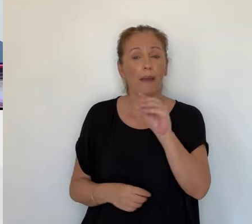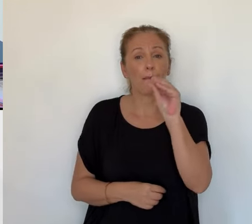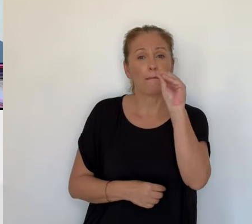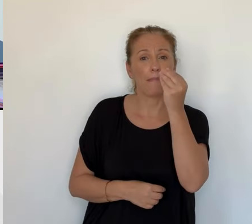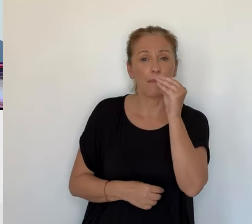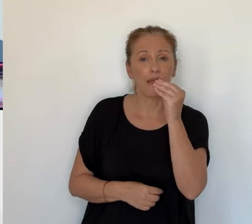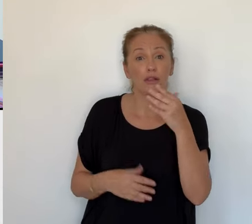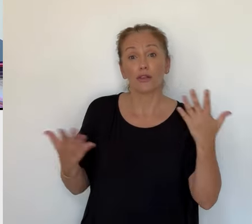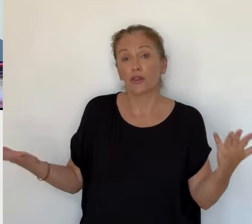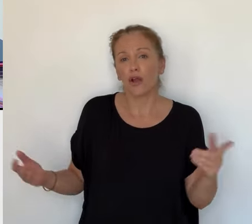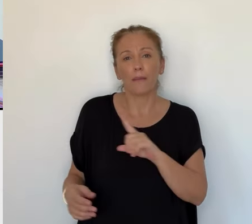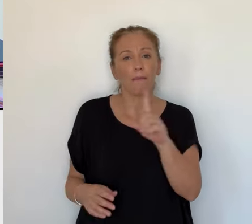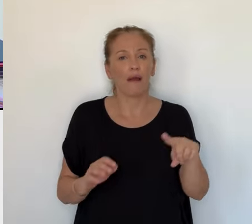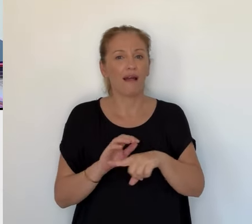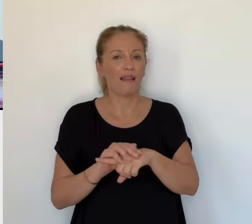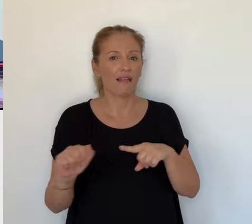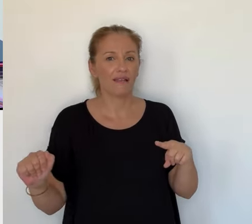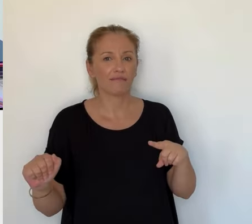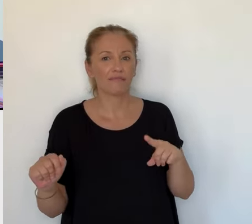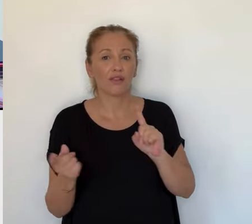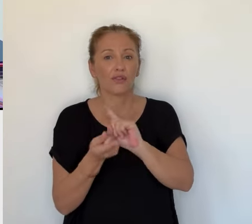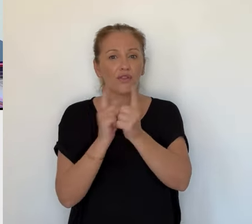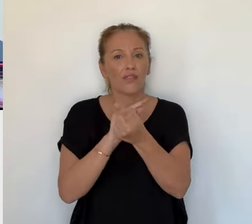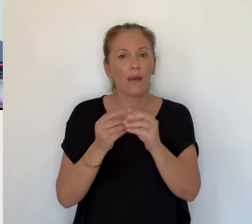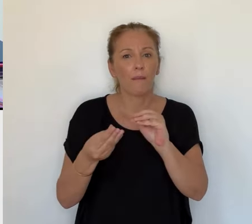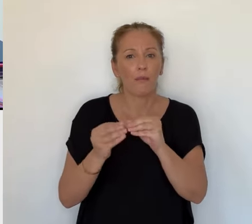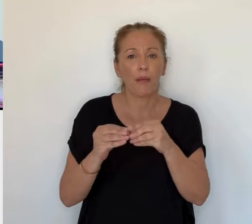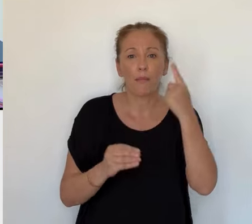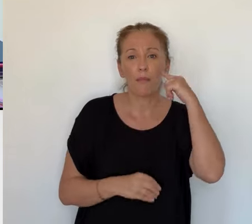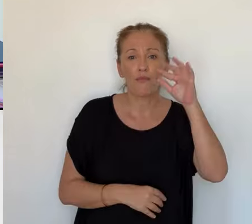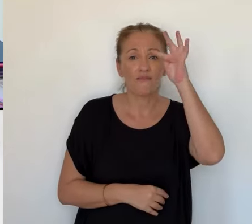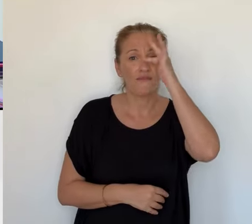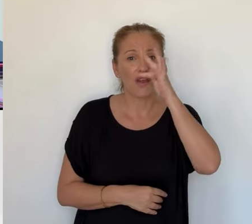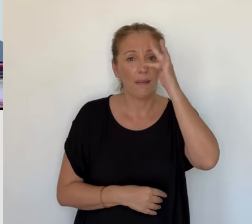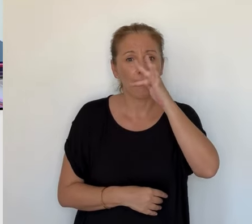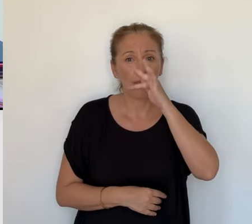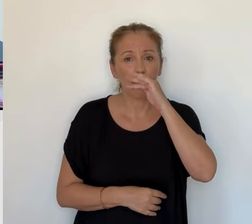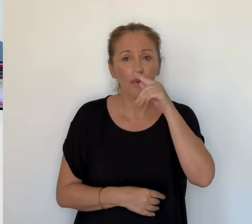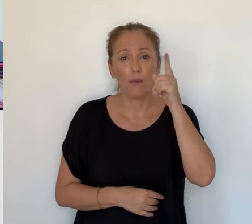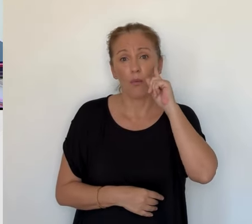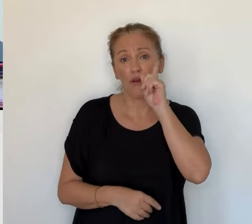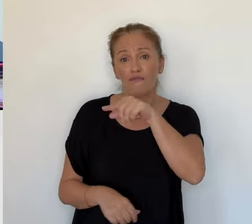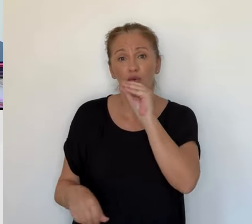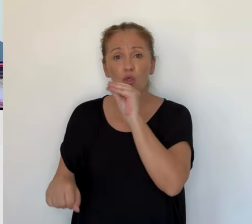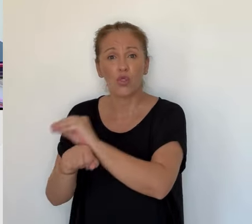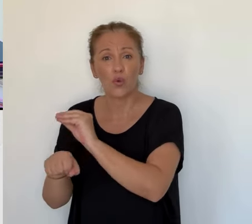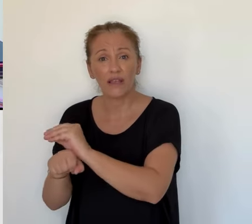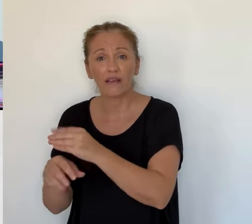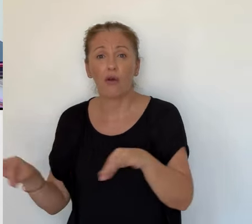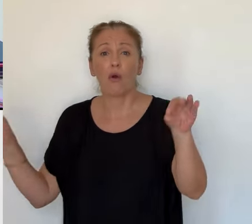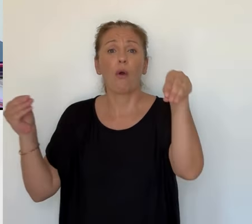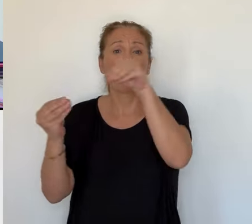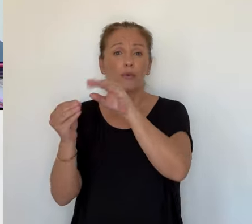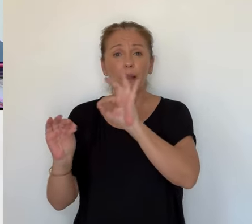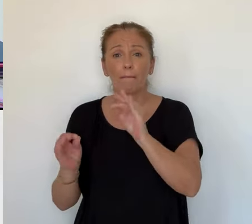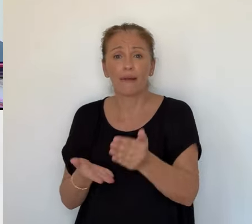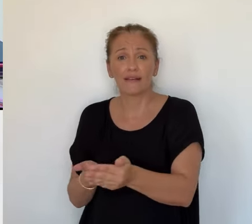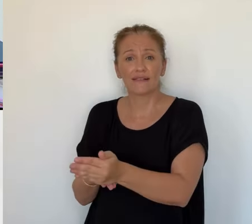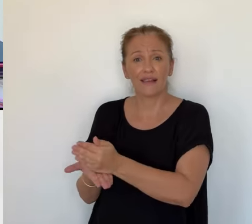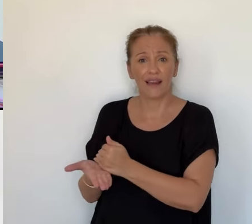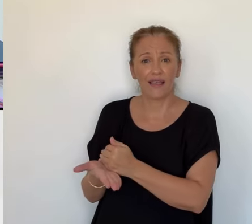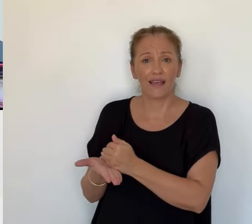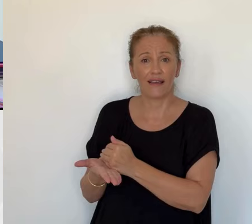ne pas avoir de production de lait. Donc être un poids pour l'exploitation, il faut le nourrir sans aucun revenu. Et même